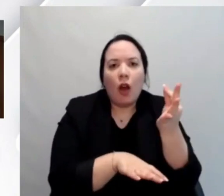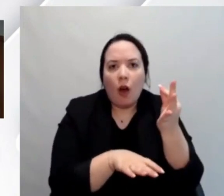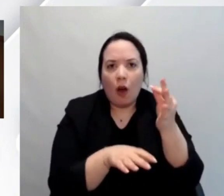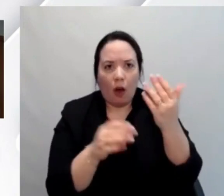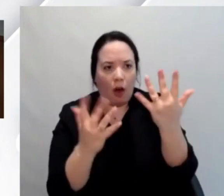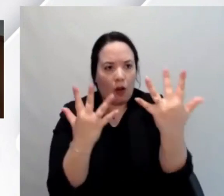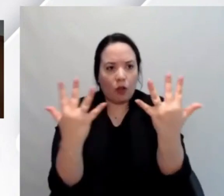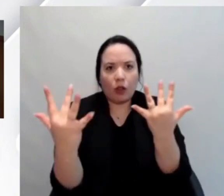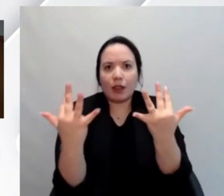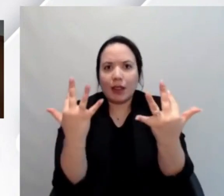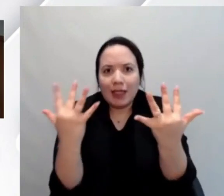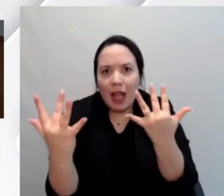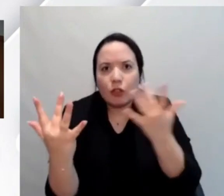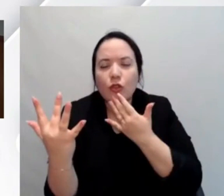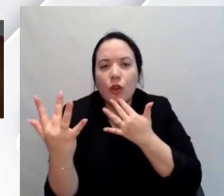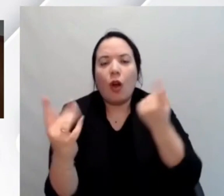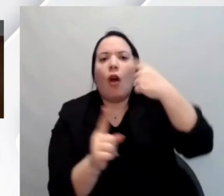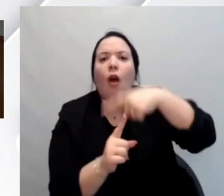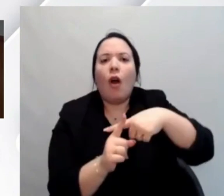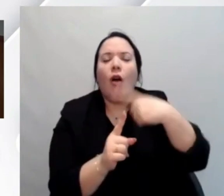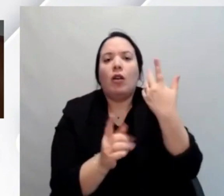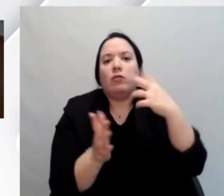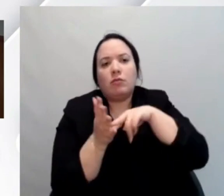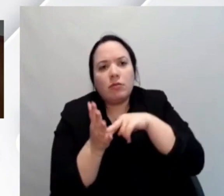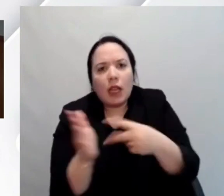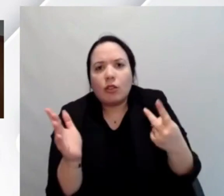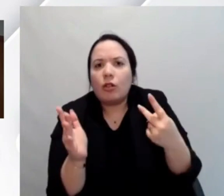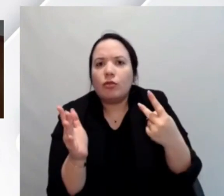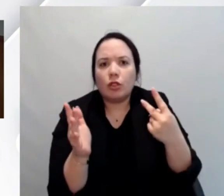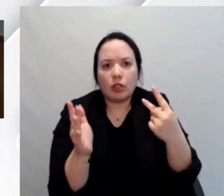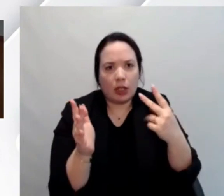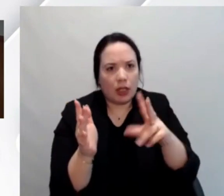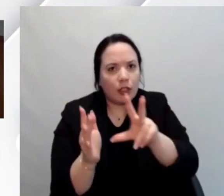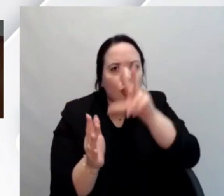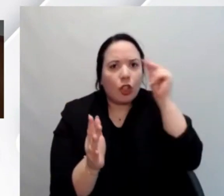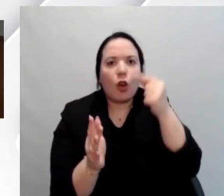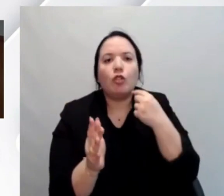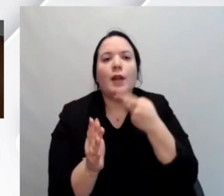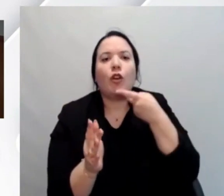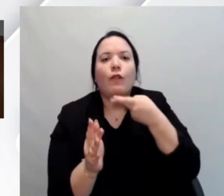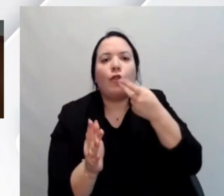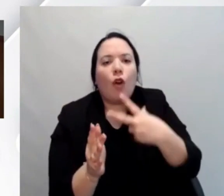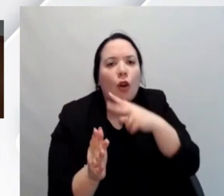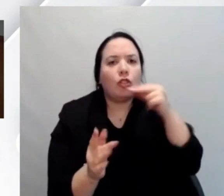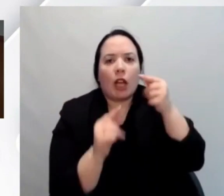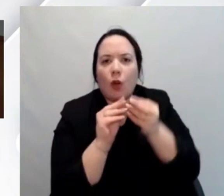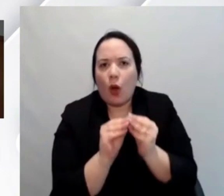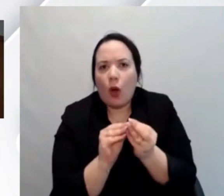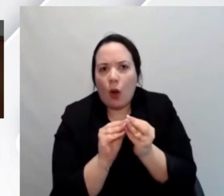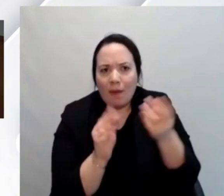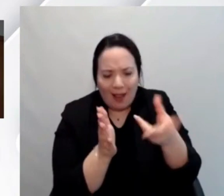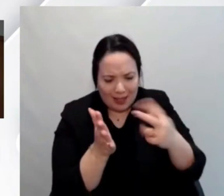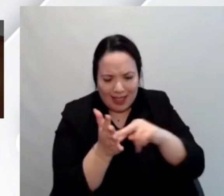o anche tecnologie per riconoscimento della voce, come sviluppare in modo che queste